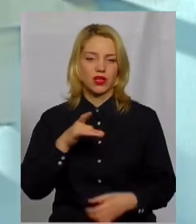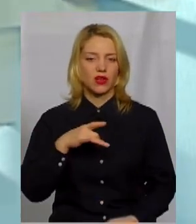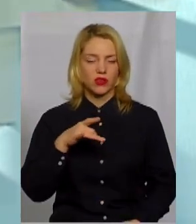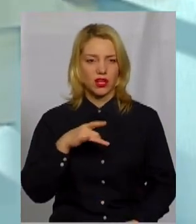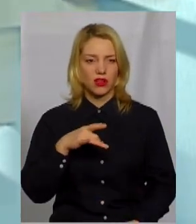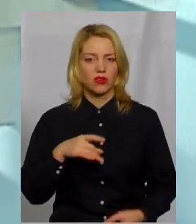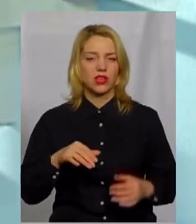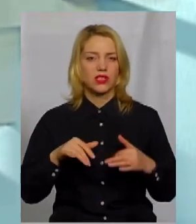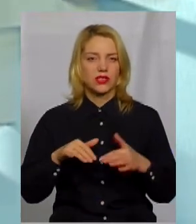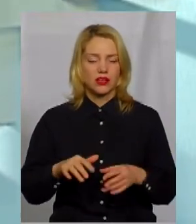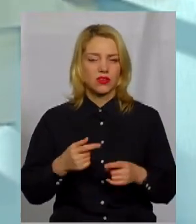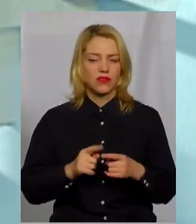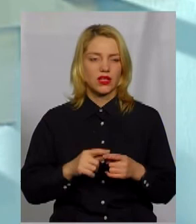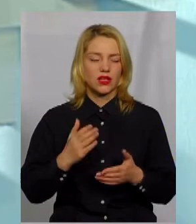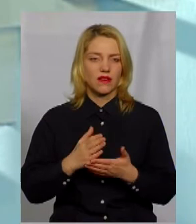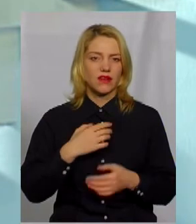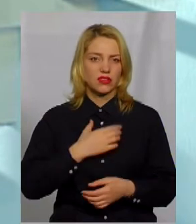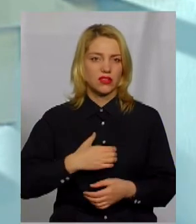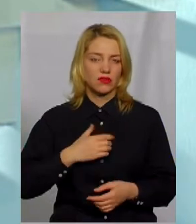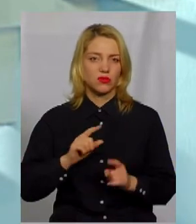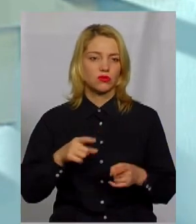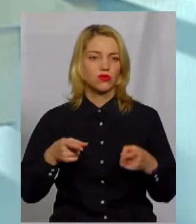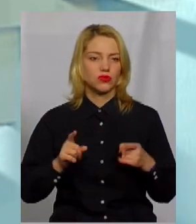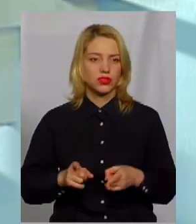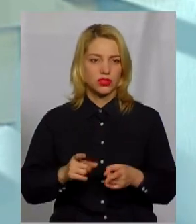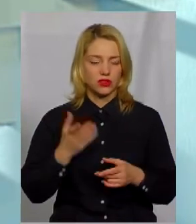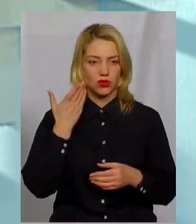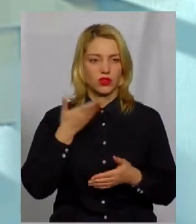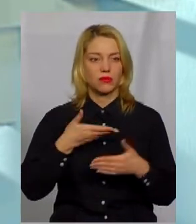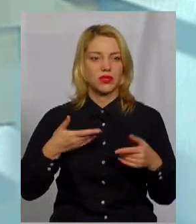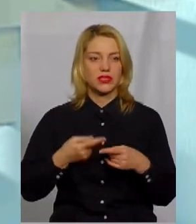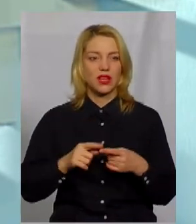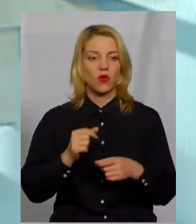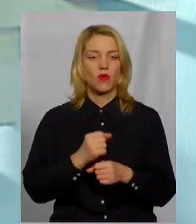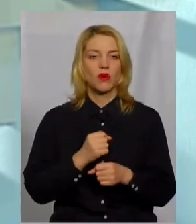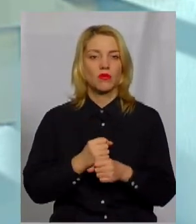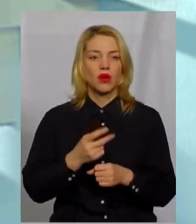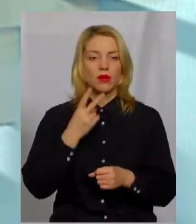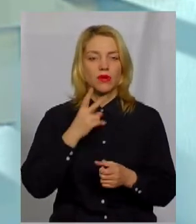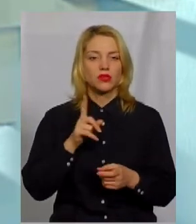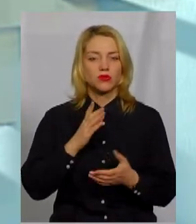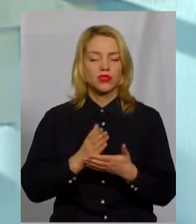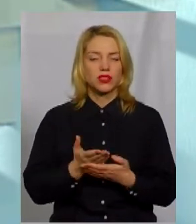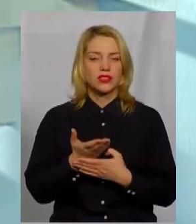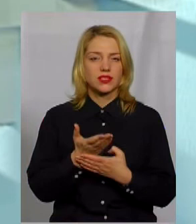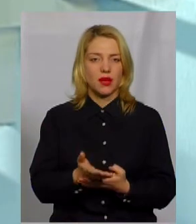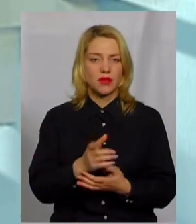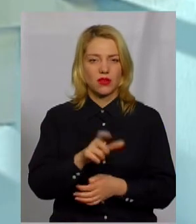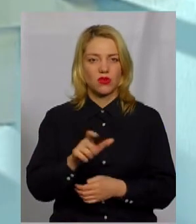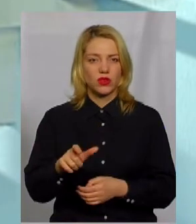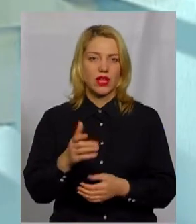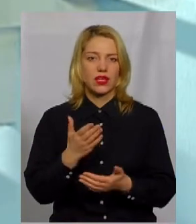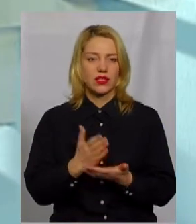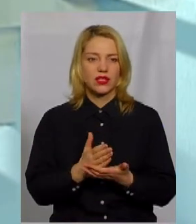характеру заходи, але вони є дуже важливими, тому що дійсно, коли ми це робимо, ми бачимо, що є запит. Є запит в людей, є